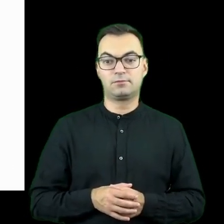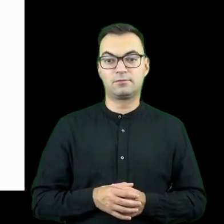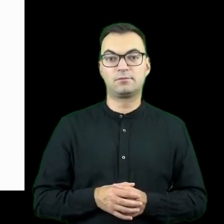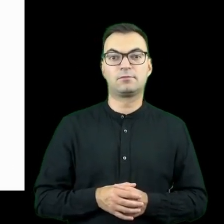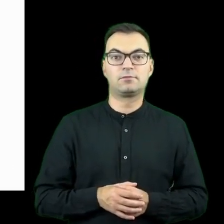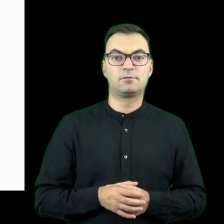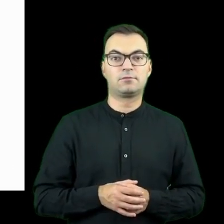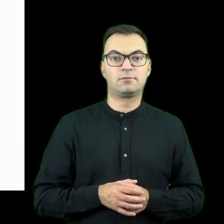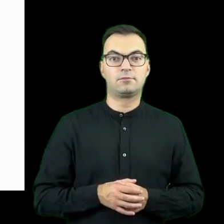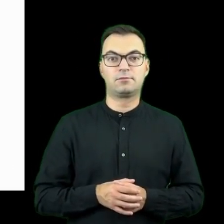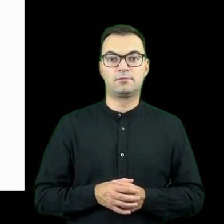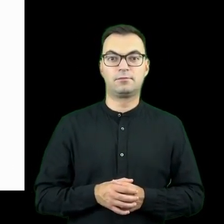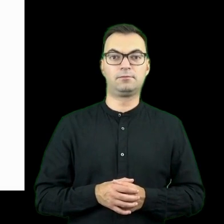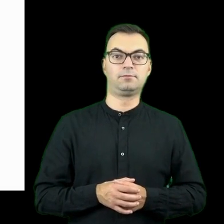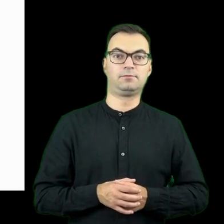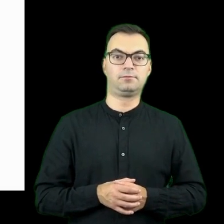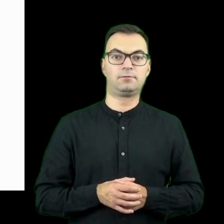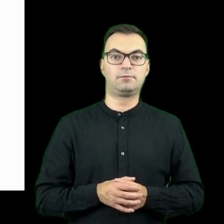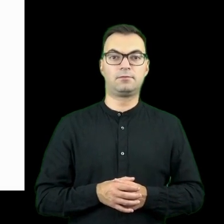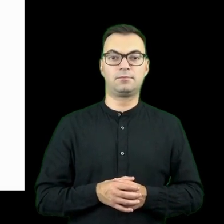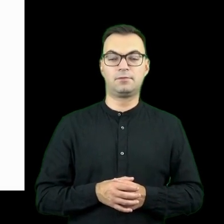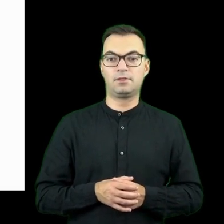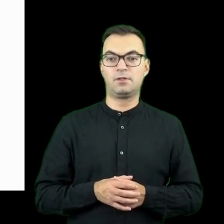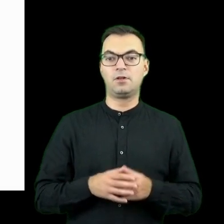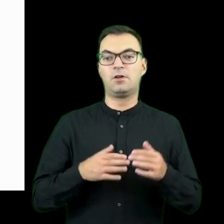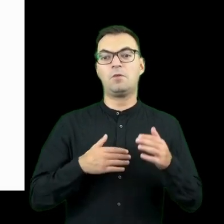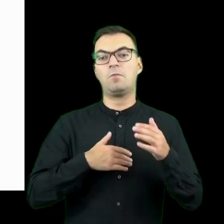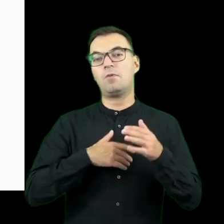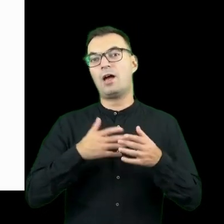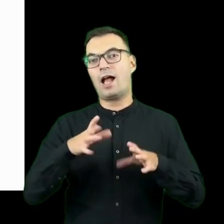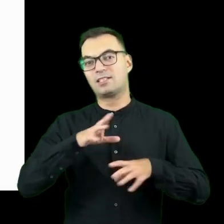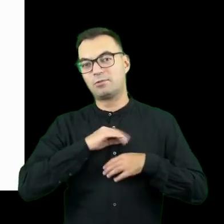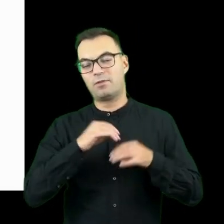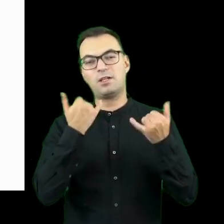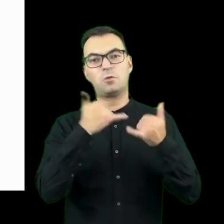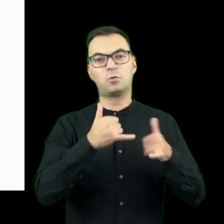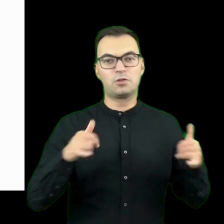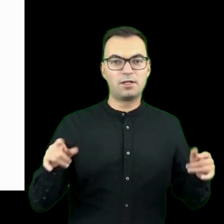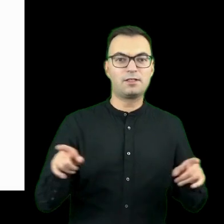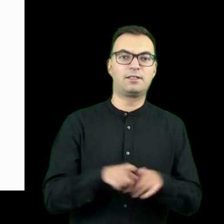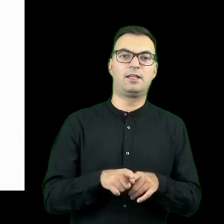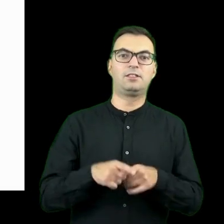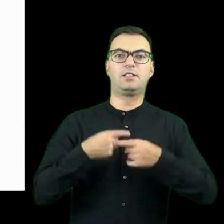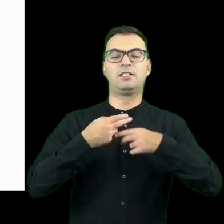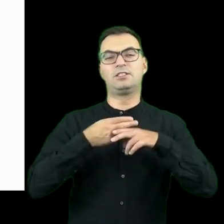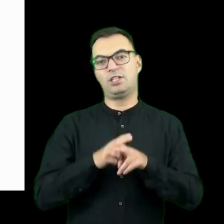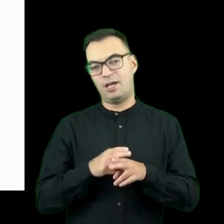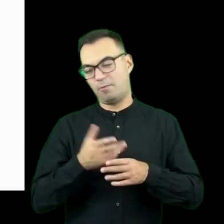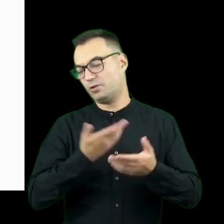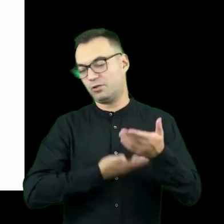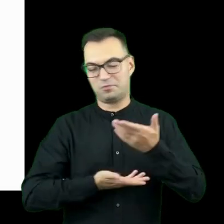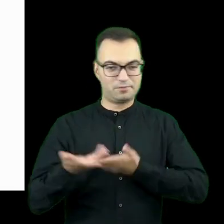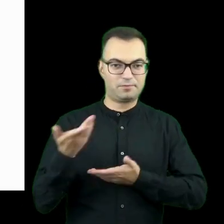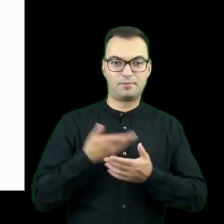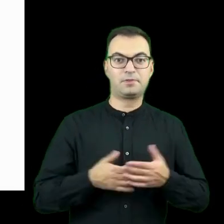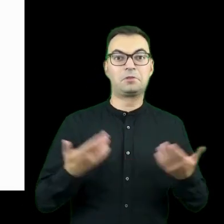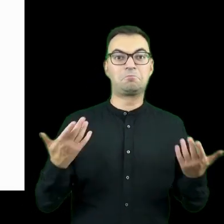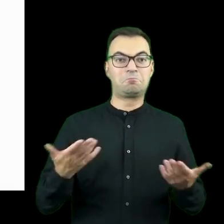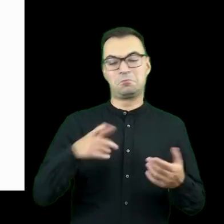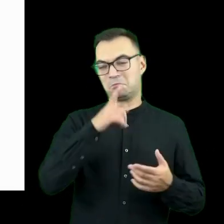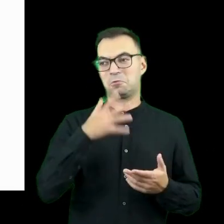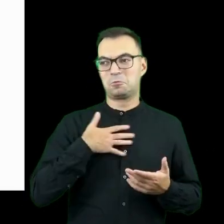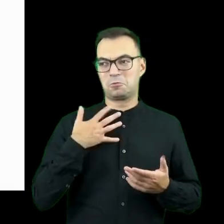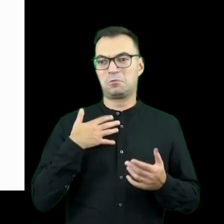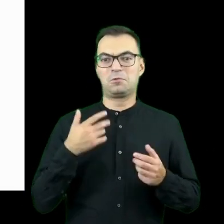dzielenia się na pewnej budowania akceptacji różnorodności, ale też dzielenia się zasobami i tak dalej, i tak dalej. No i